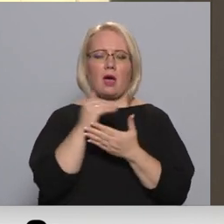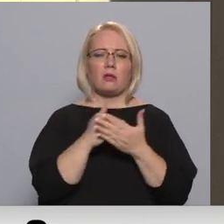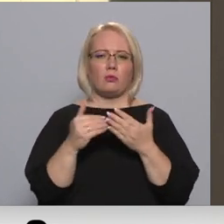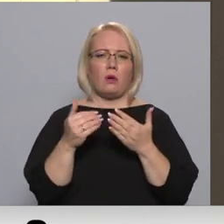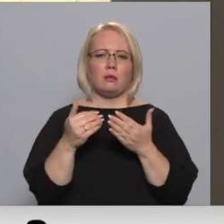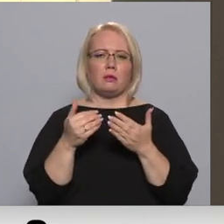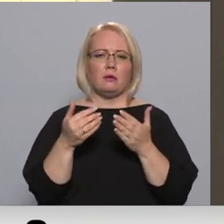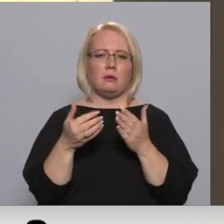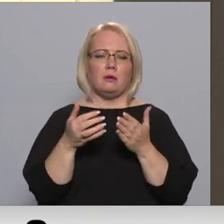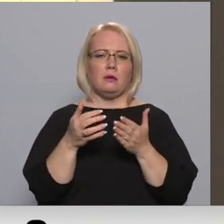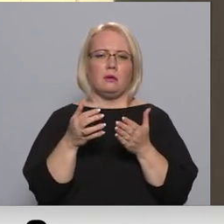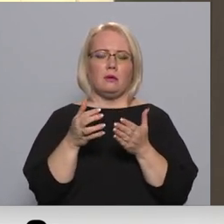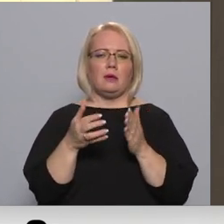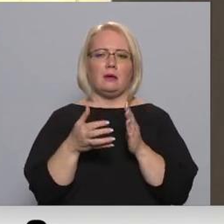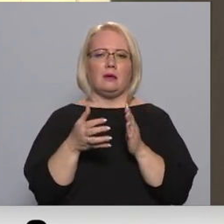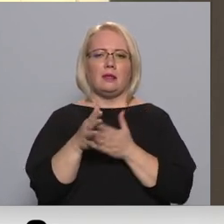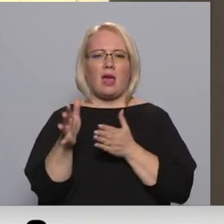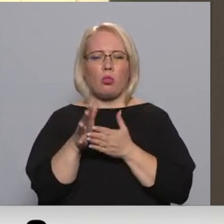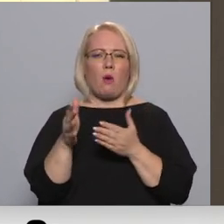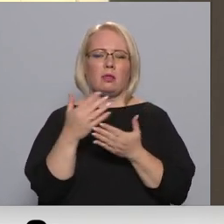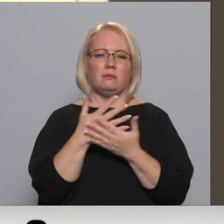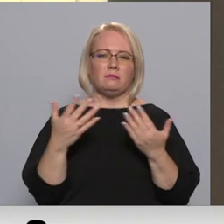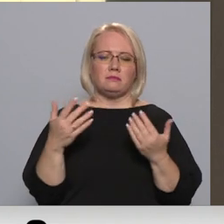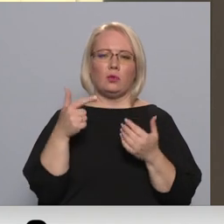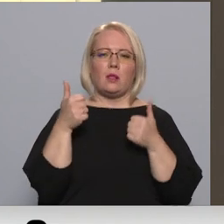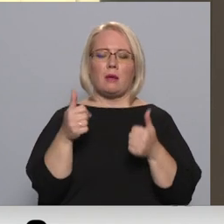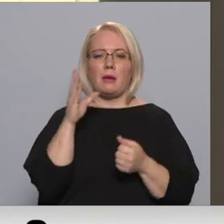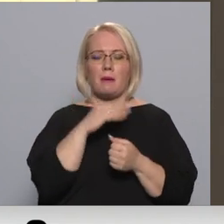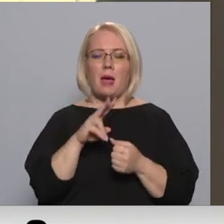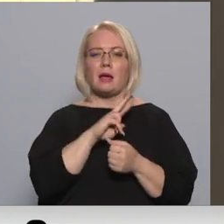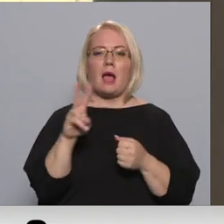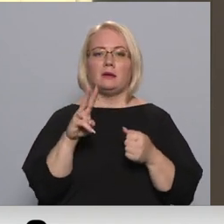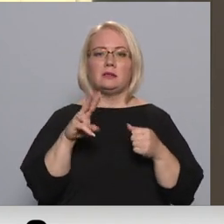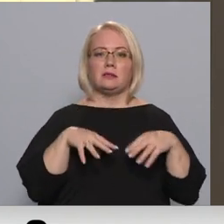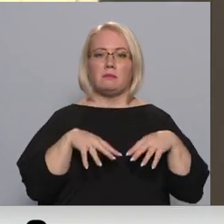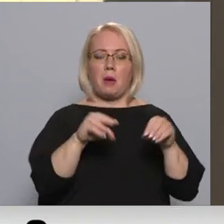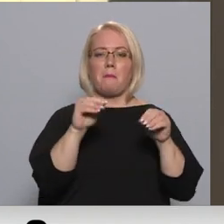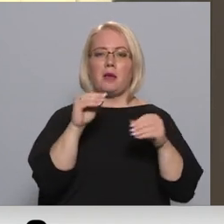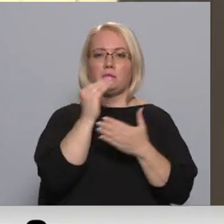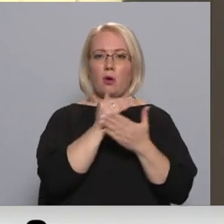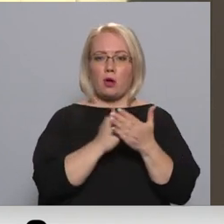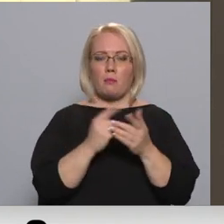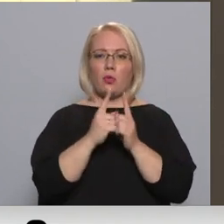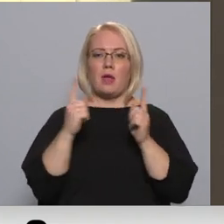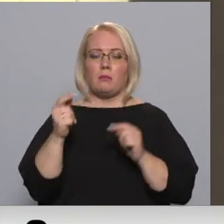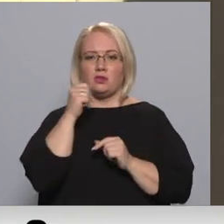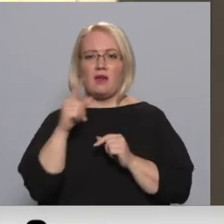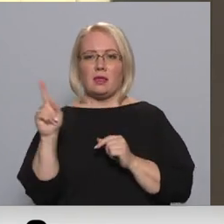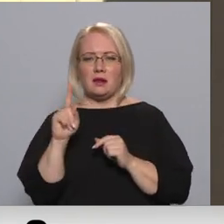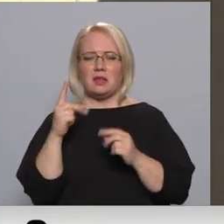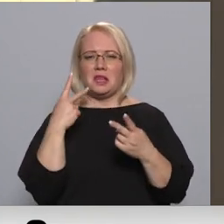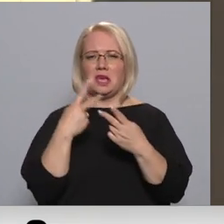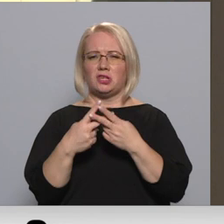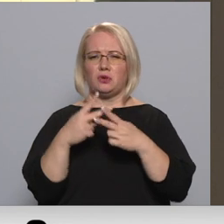Tur ir tādas labas izredes. Savukārt tie, kas pabeidz programmu un termiņš vēl ir, tad mums ieslodzījuma vietās, man liekas,